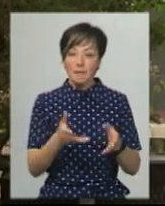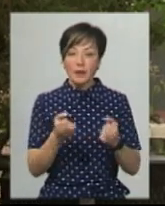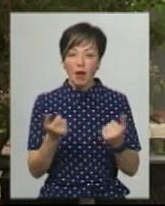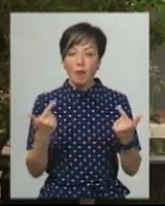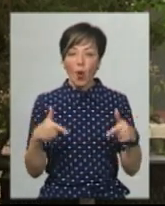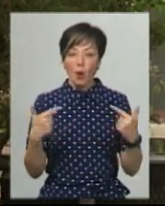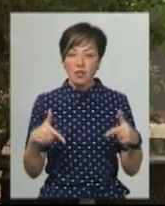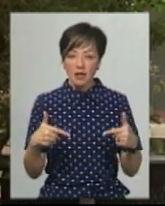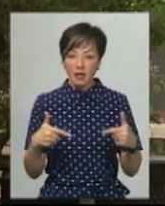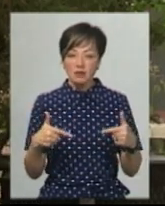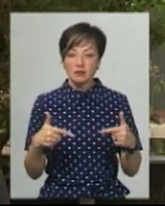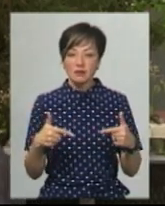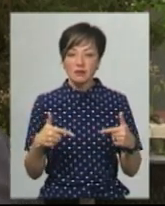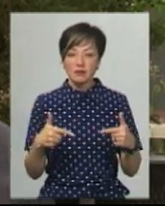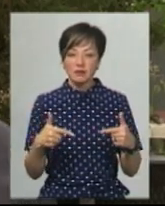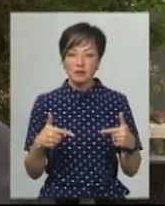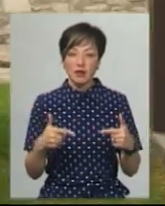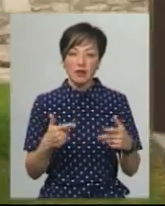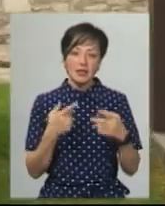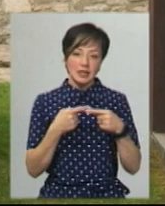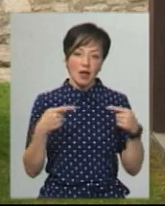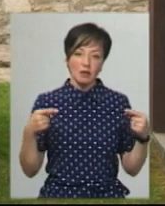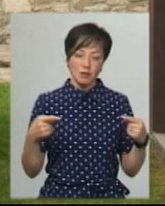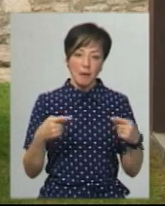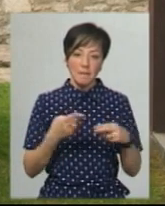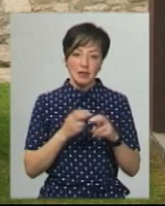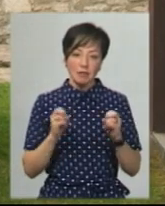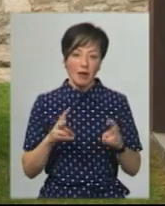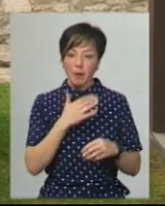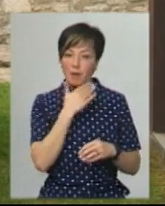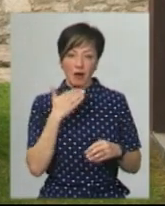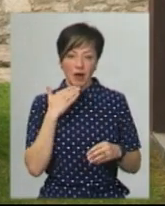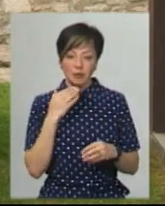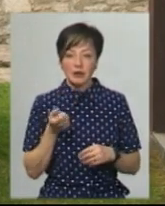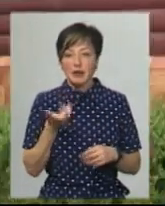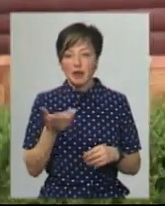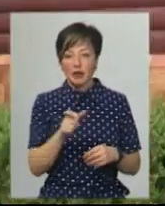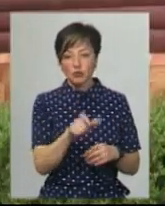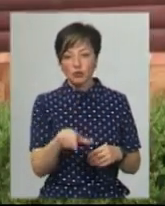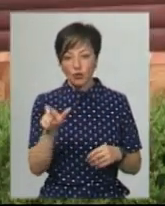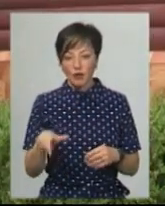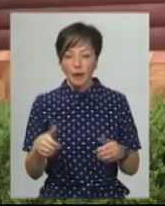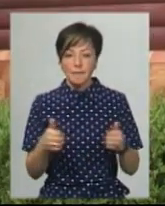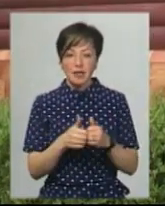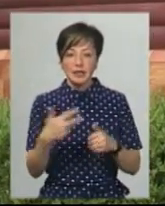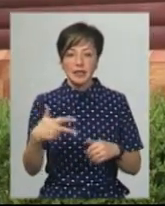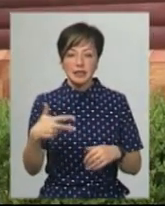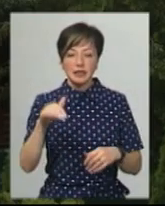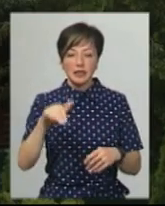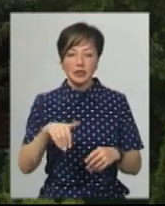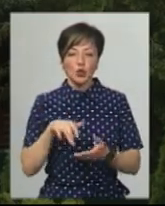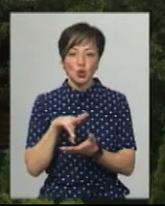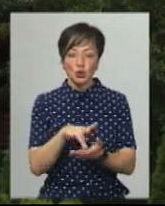гостей з засобами безпеки, небагато, по декілька чоловік». Близько 30 тисяч